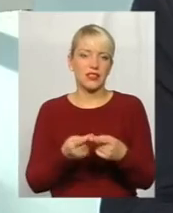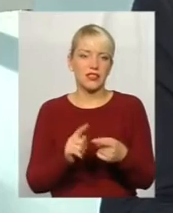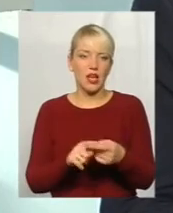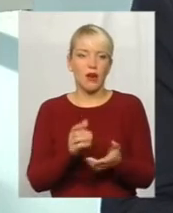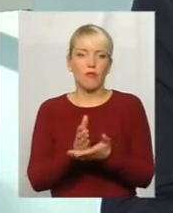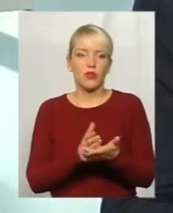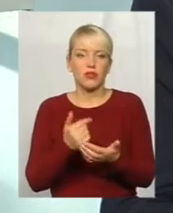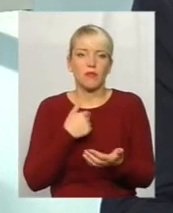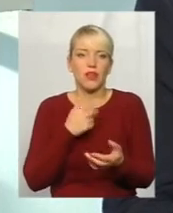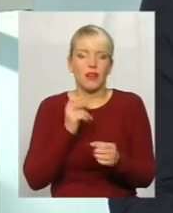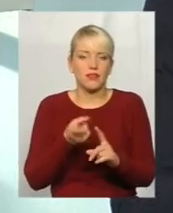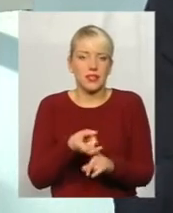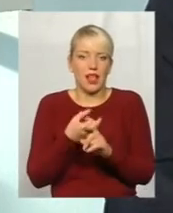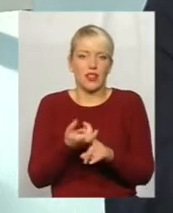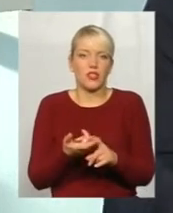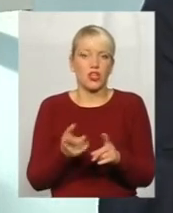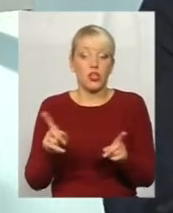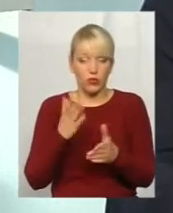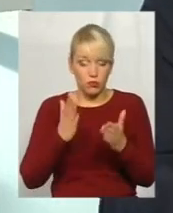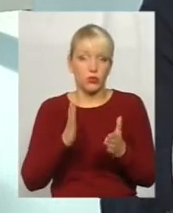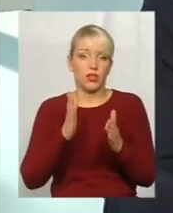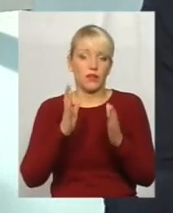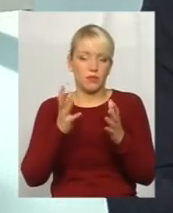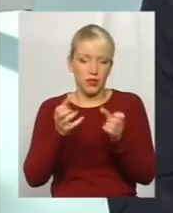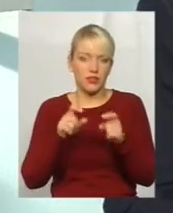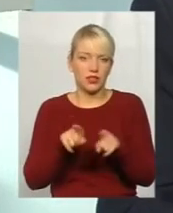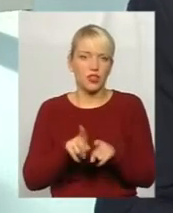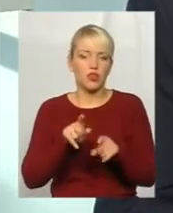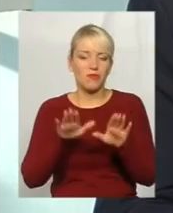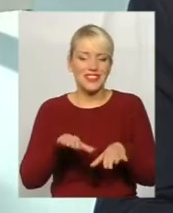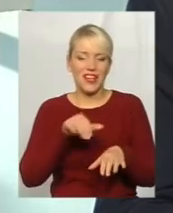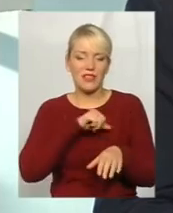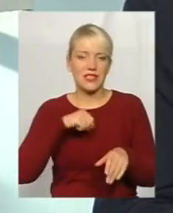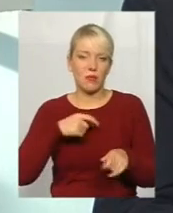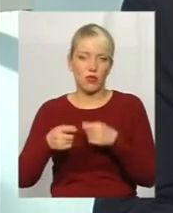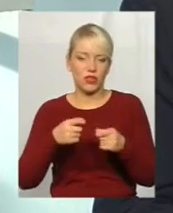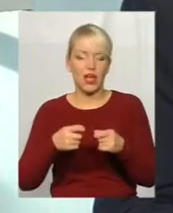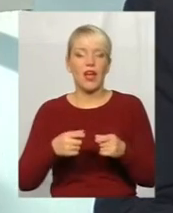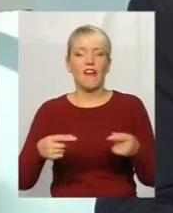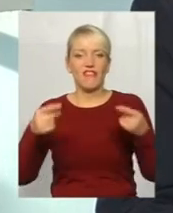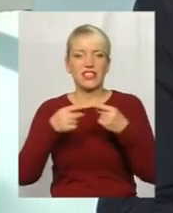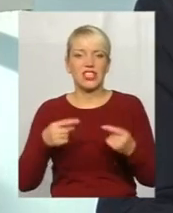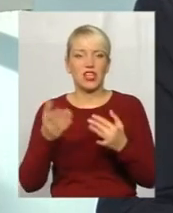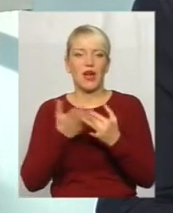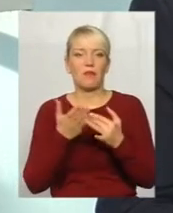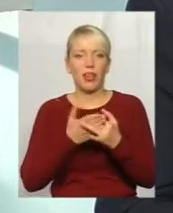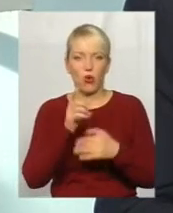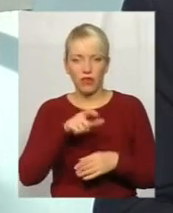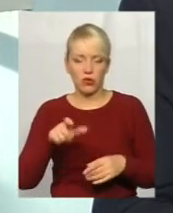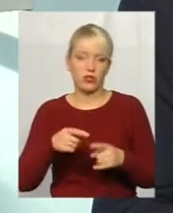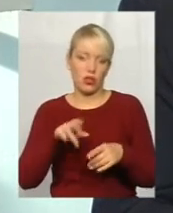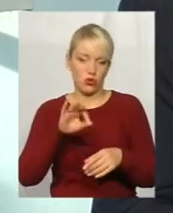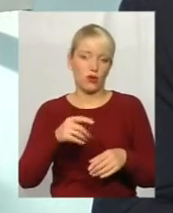залежність. Якщо буде прийнято, що місцеве самоврядування визначає категорію людей і визначає суму, тоді ми з вами зберемося і приймемо рішення.